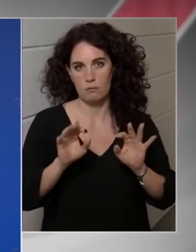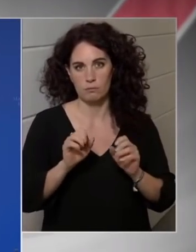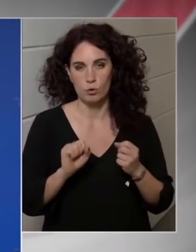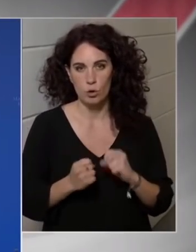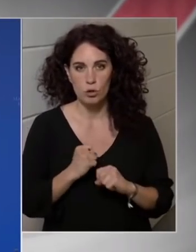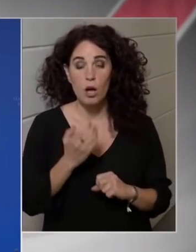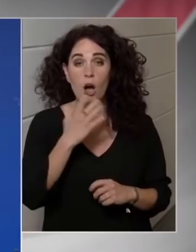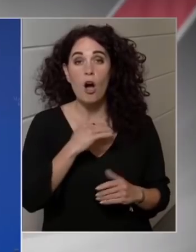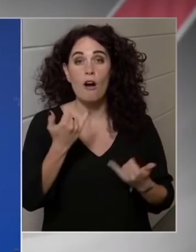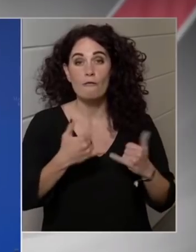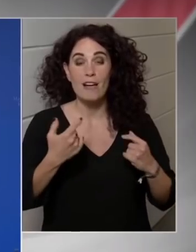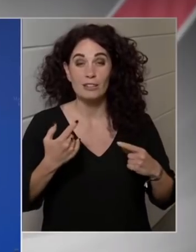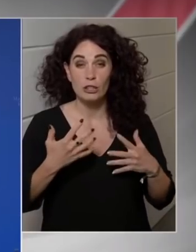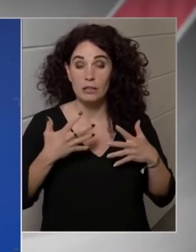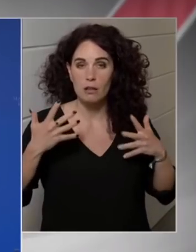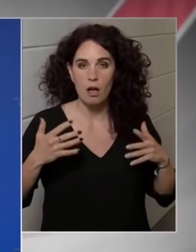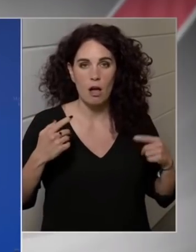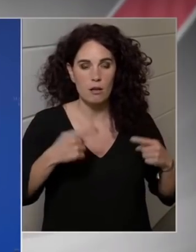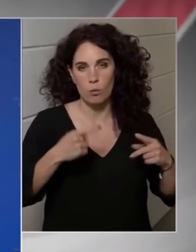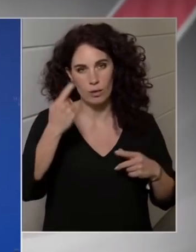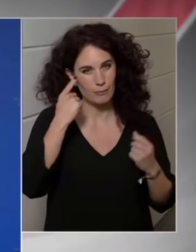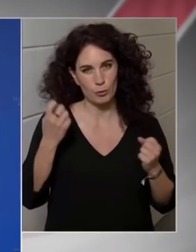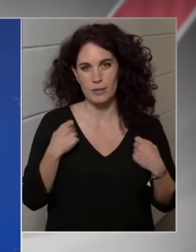verseny nagy, ezt nem fogják tudni áthárítani.